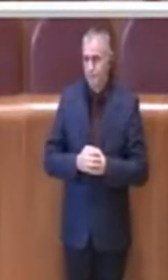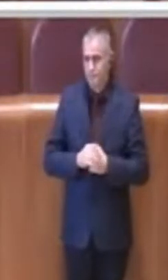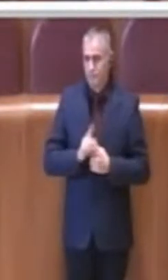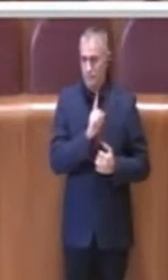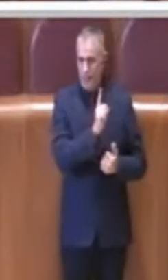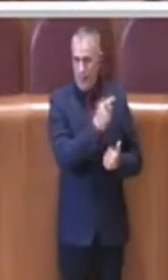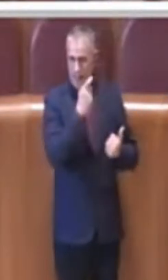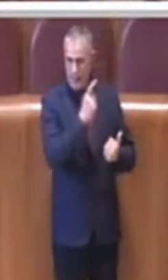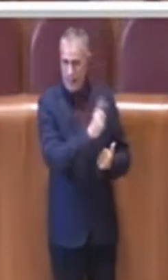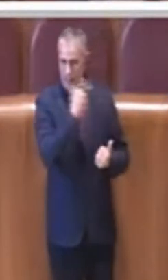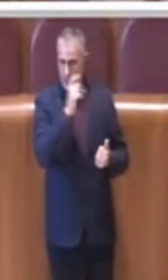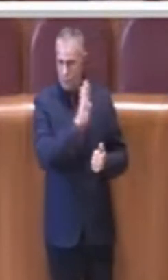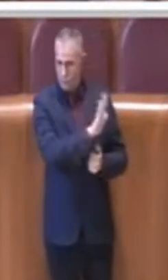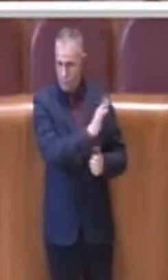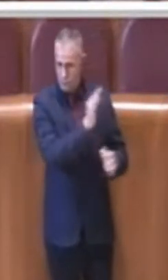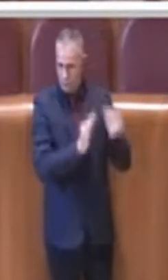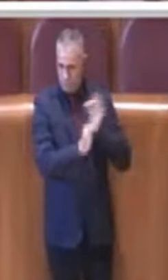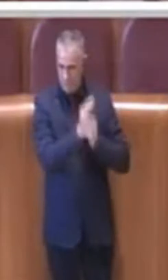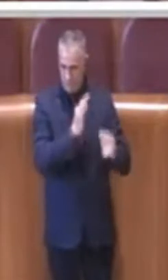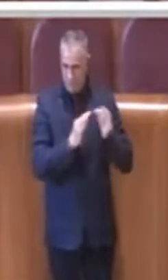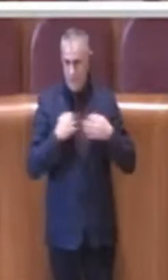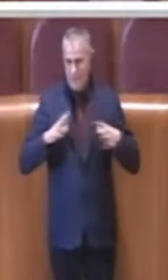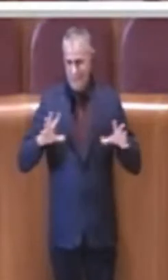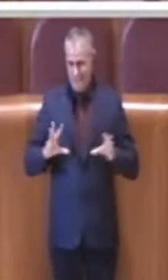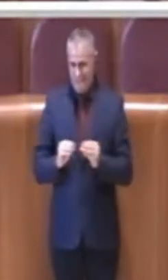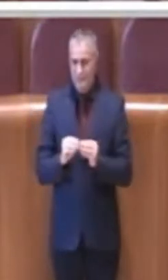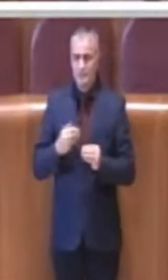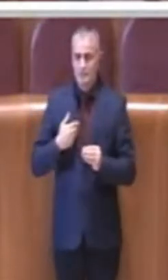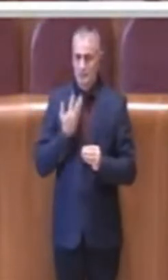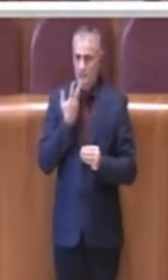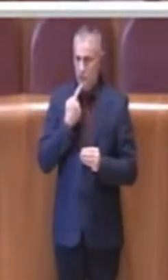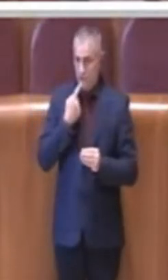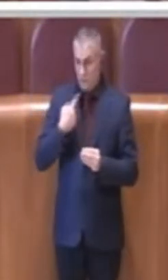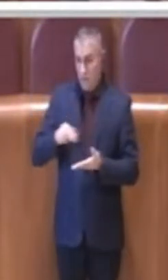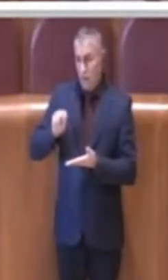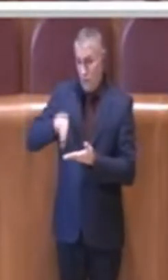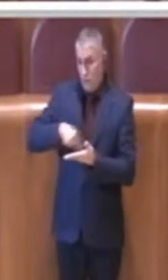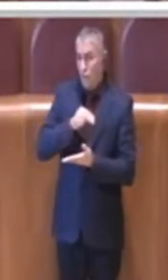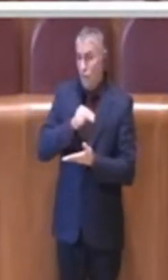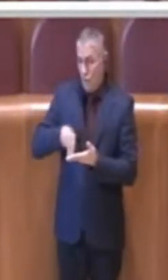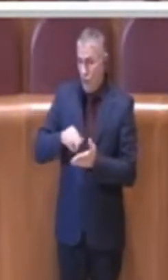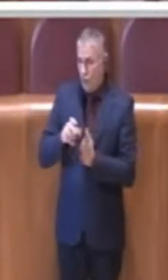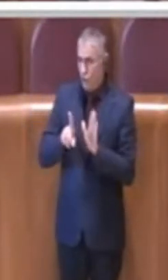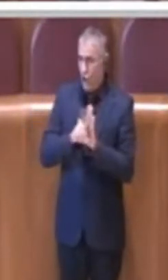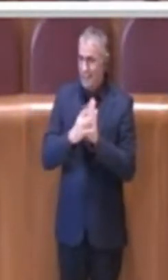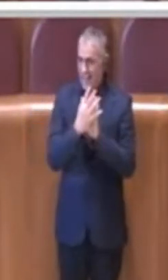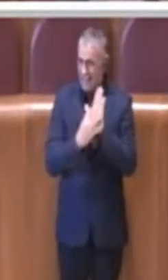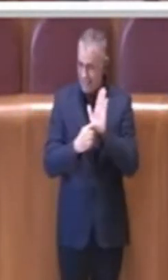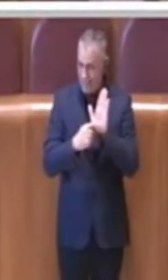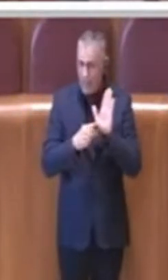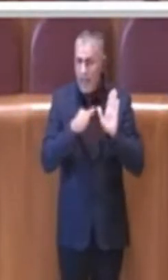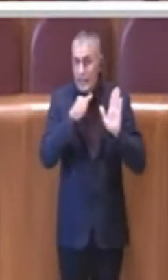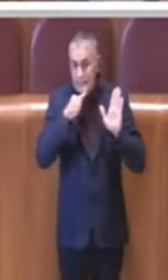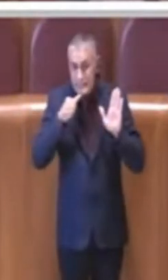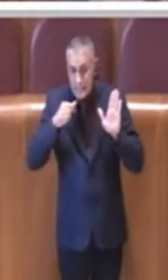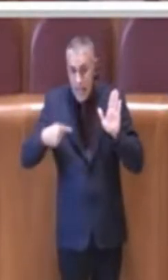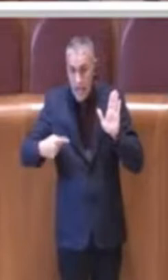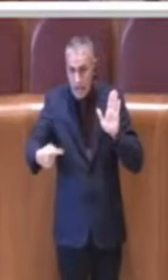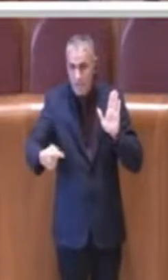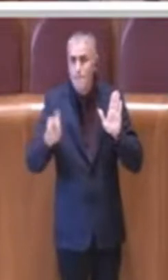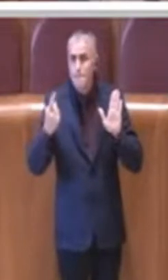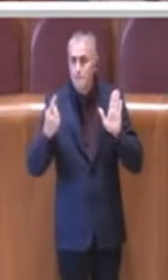le parole dell'assessore e riassumendo, appunto stiamo votando una delibera che servirà ad esprimere il